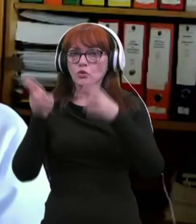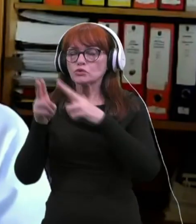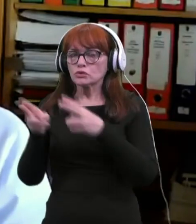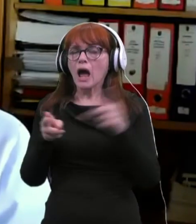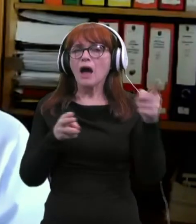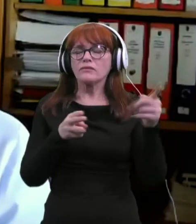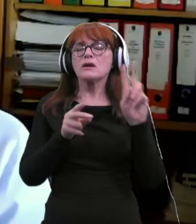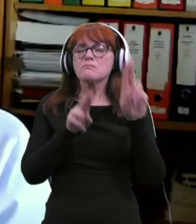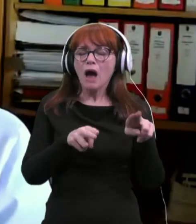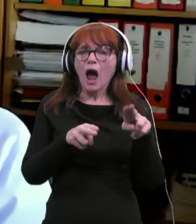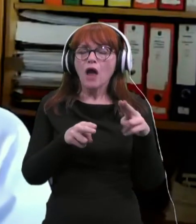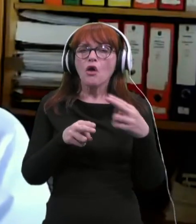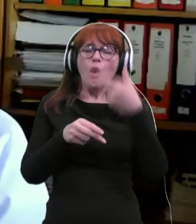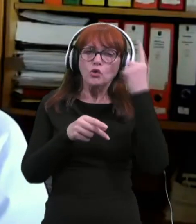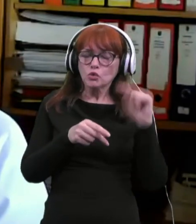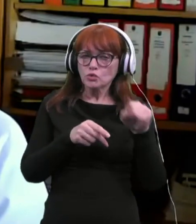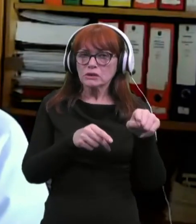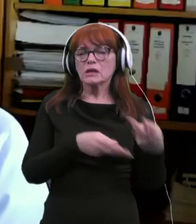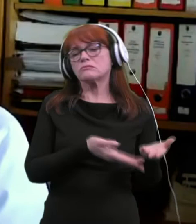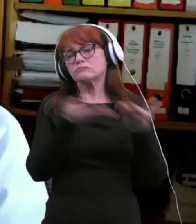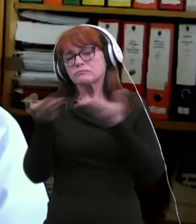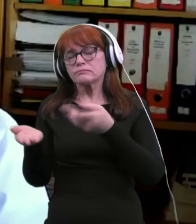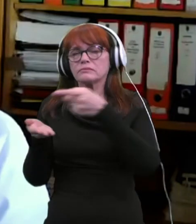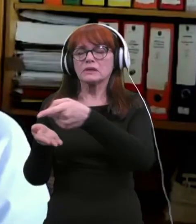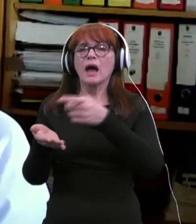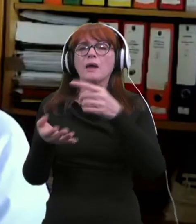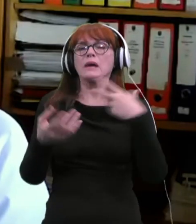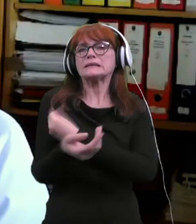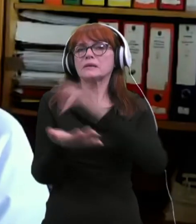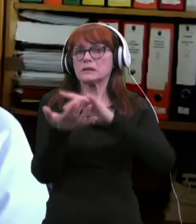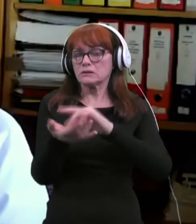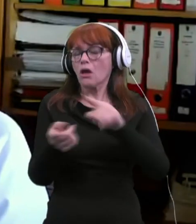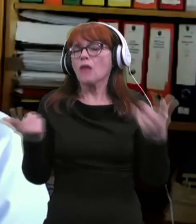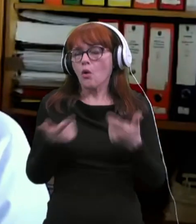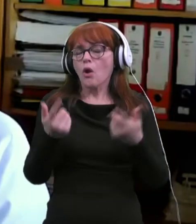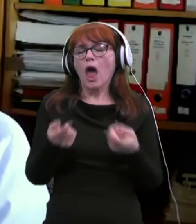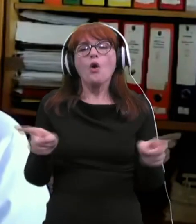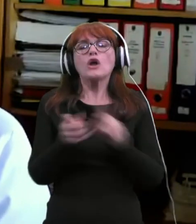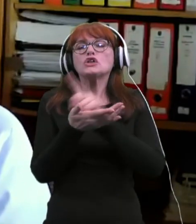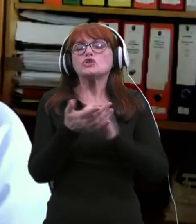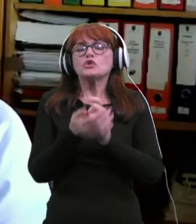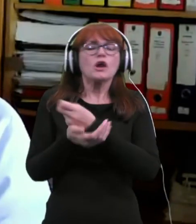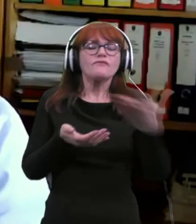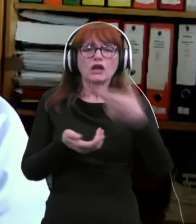preosmerijo svoj zdravstveni kadr v cepilne centre, ker leta, ko bomo lahko pocepili več ljudih krati.